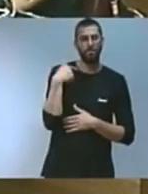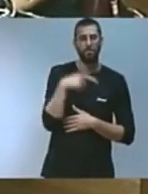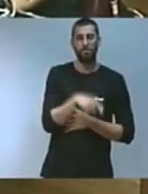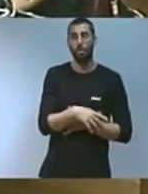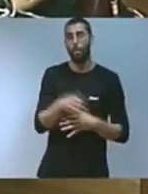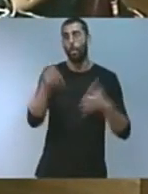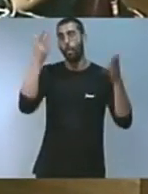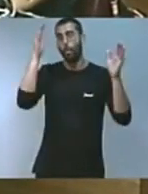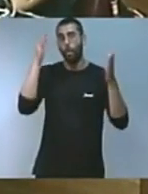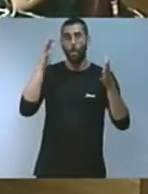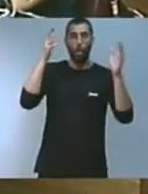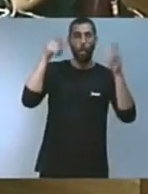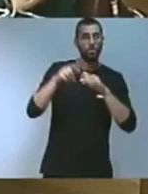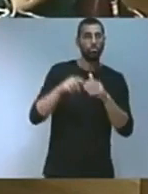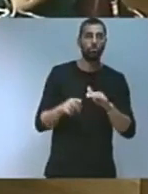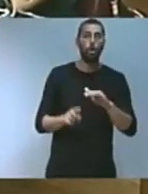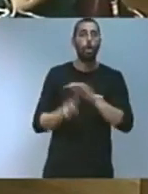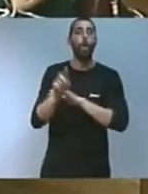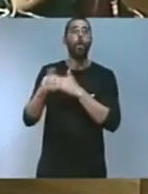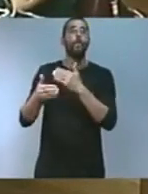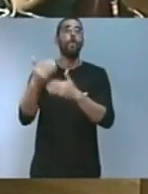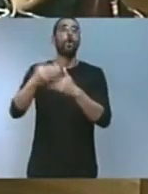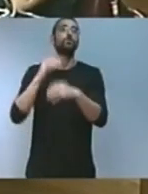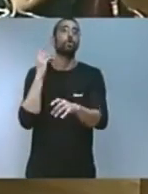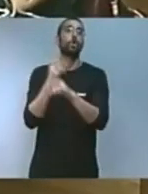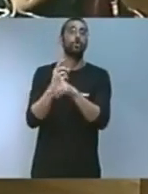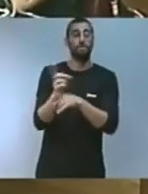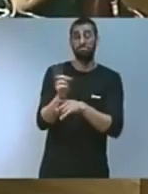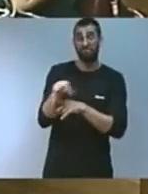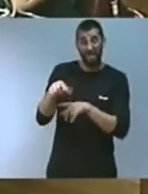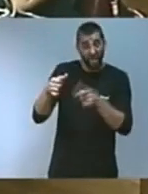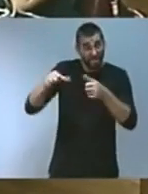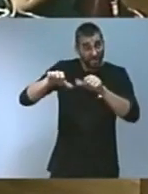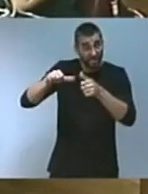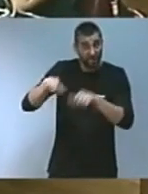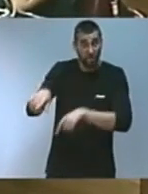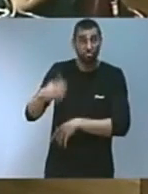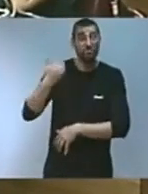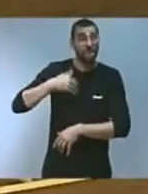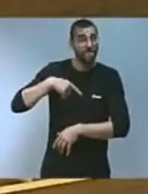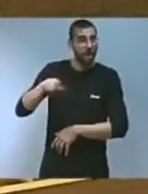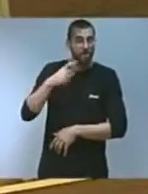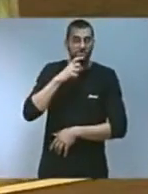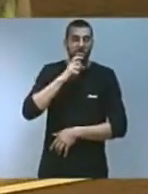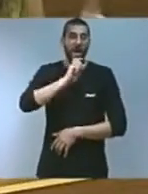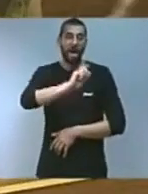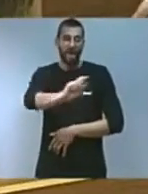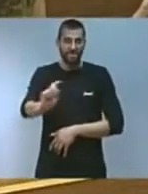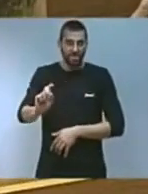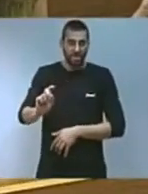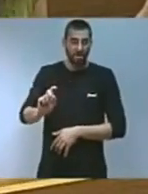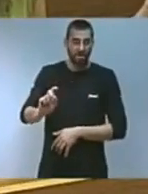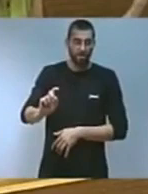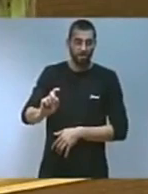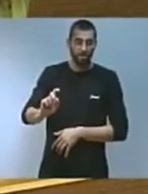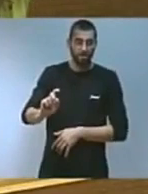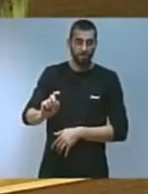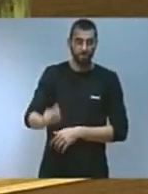van en contra del progresso. No deixen de ser científics que ens ho han advertit i han d'estar al nostre costat. Vinc a programar,